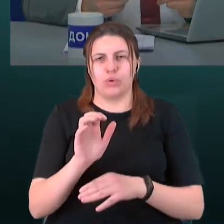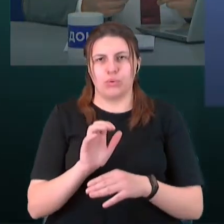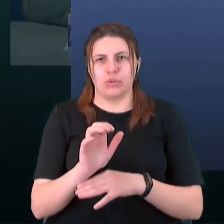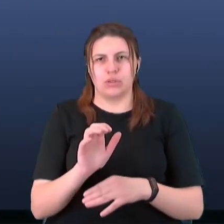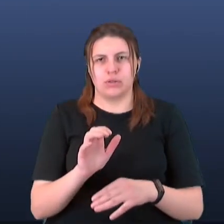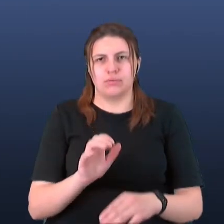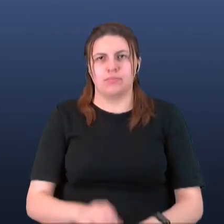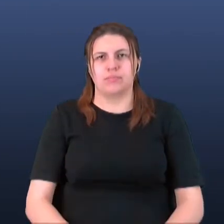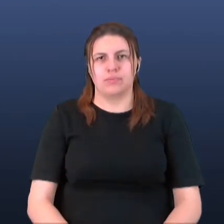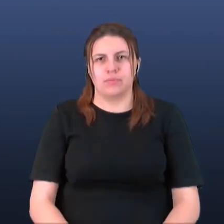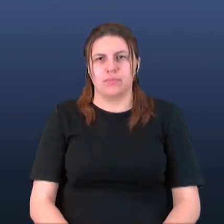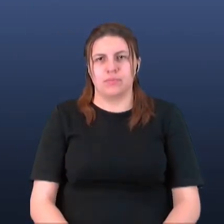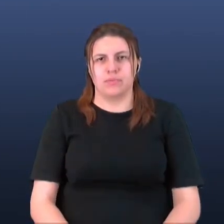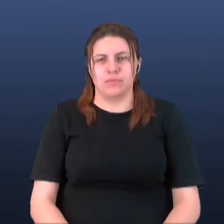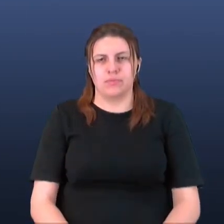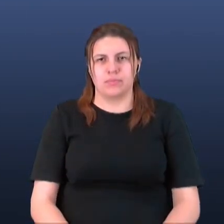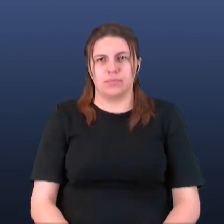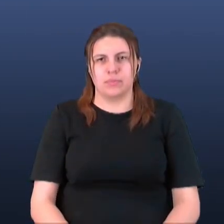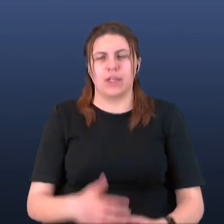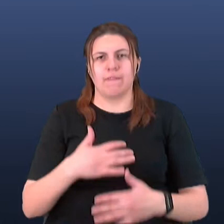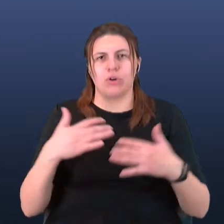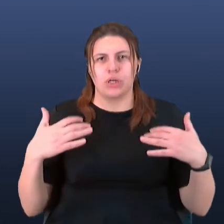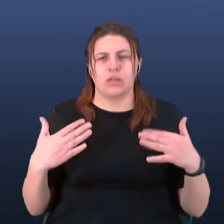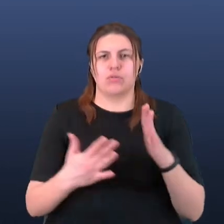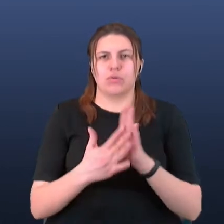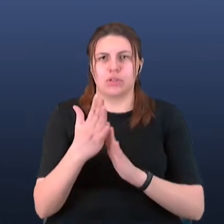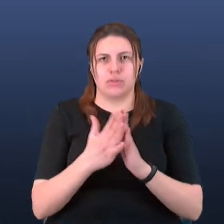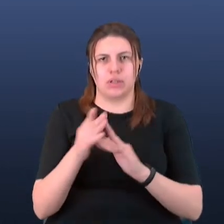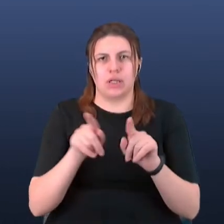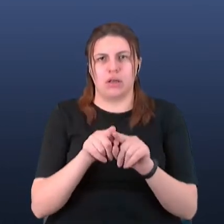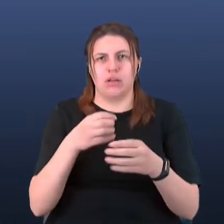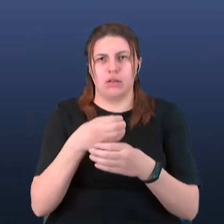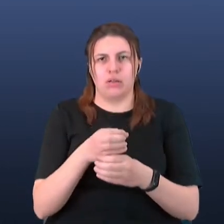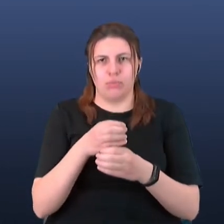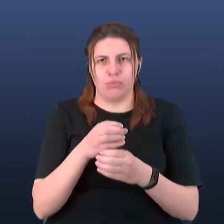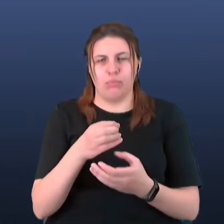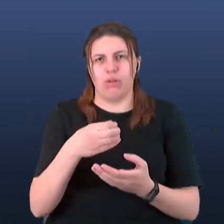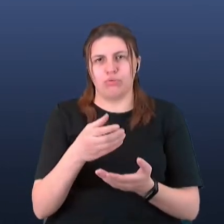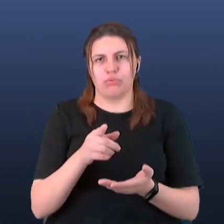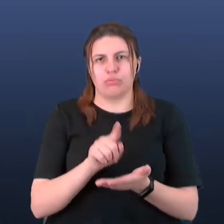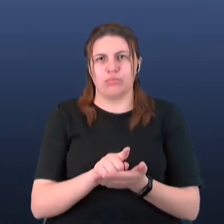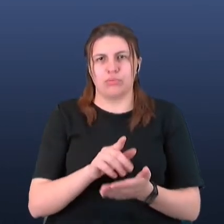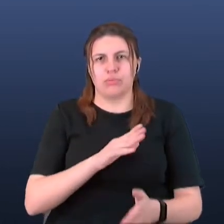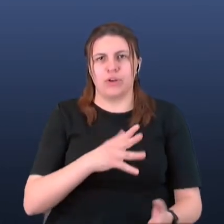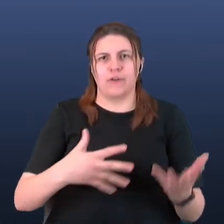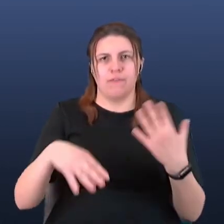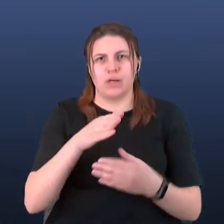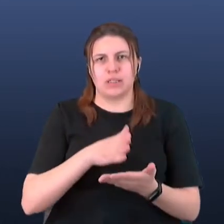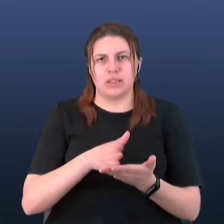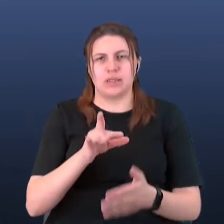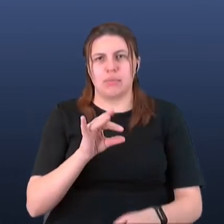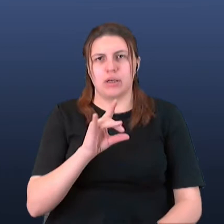рослинництво. Така лабораторія повинна передбачати весь спектр різноманітних